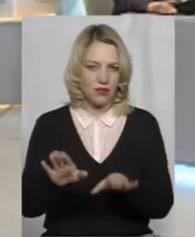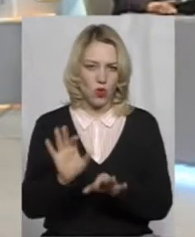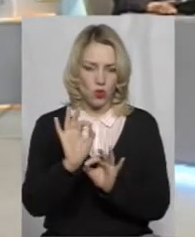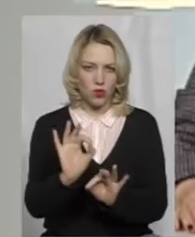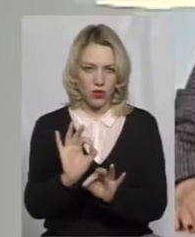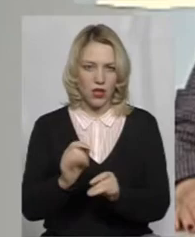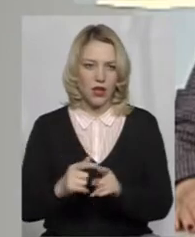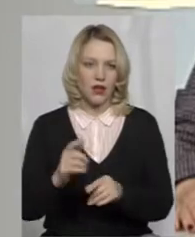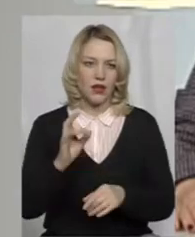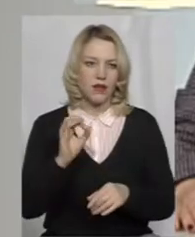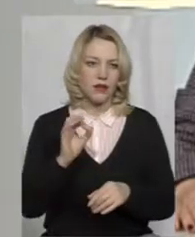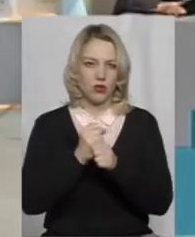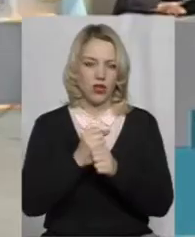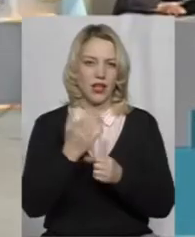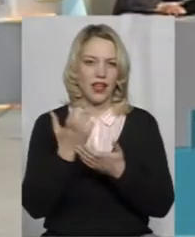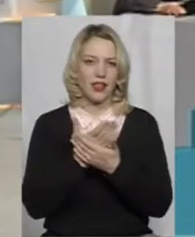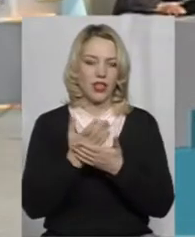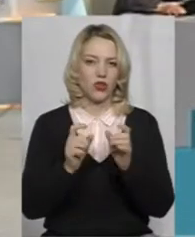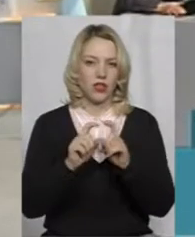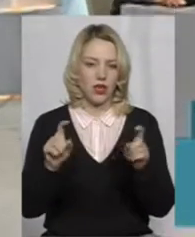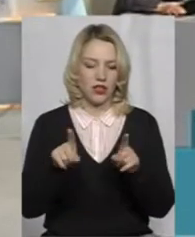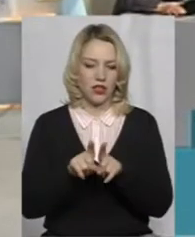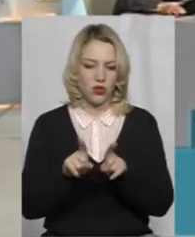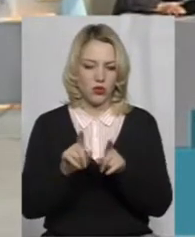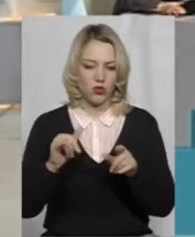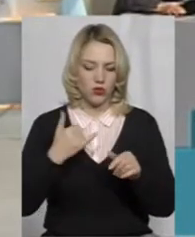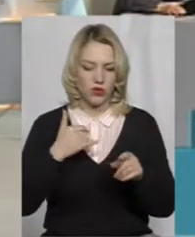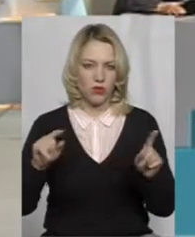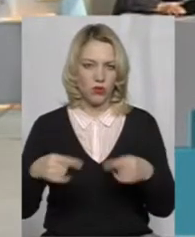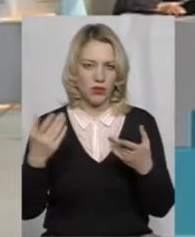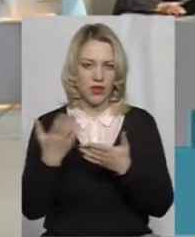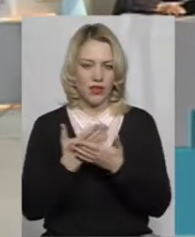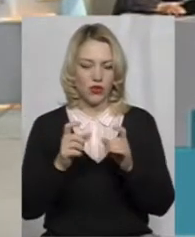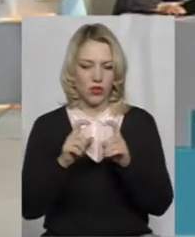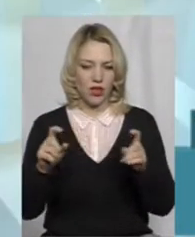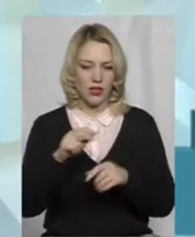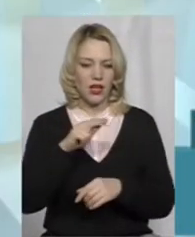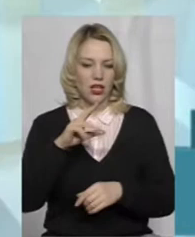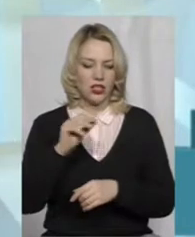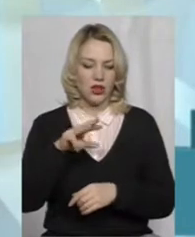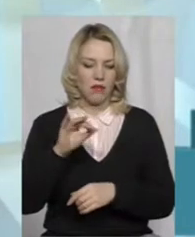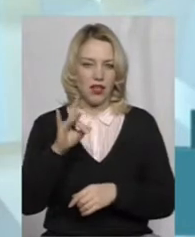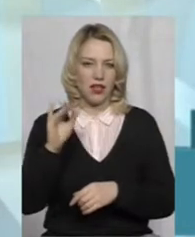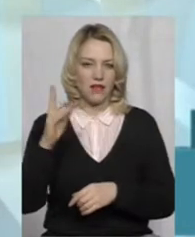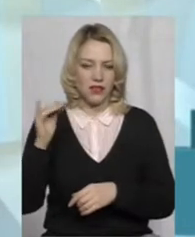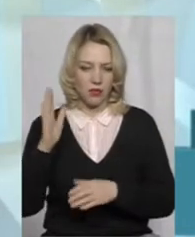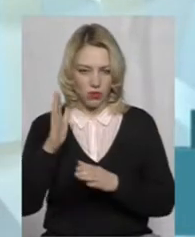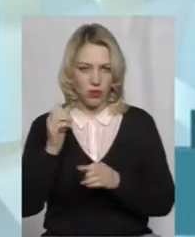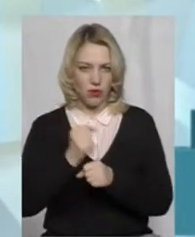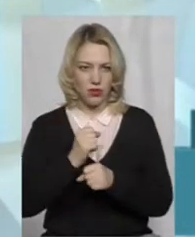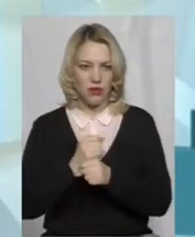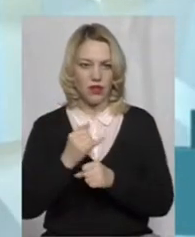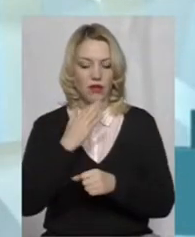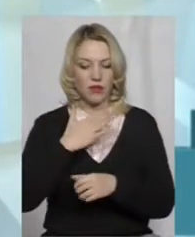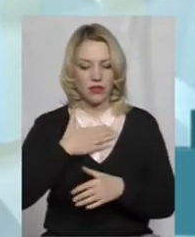коммунального закладу кінопрокату. Також зараз відновлюється кінотеатр в Чемирівцях, буде працювати. А ми зі